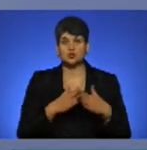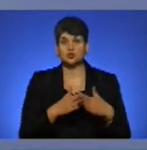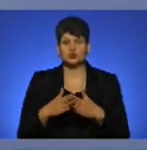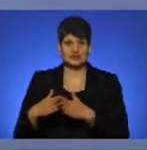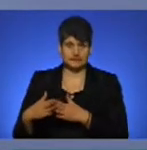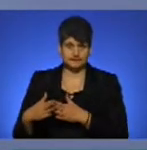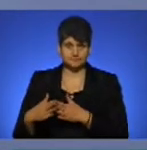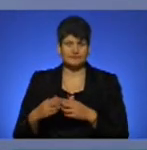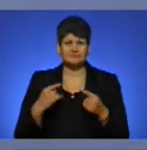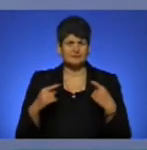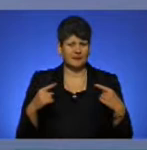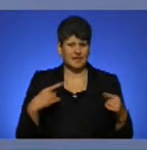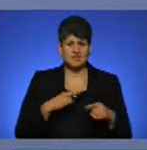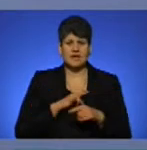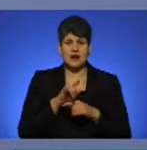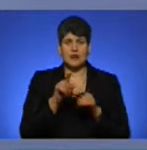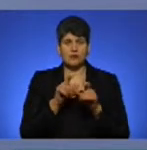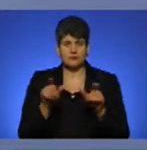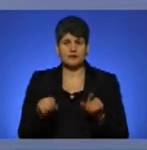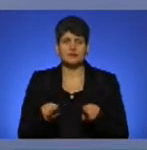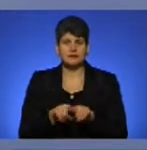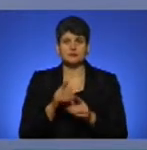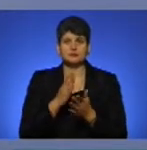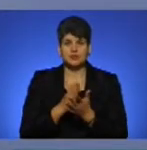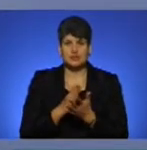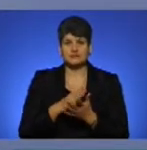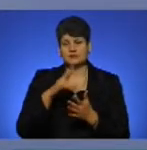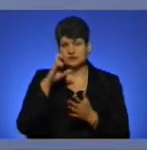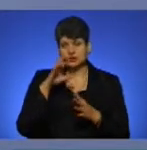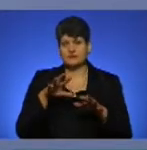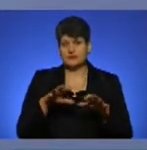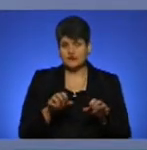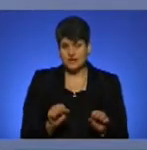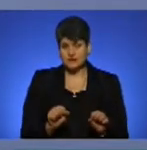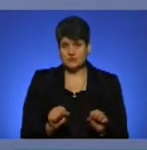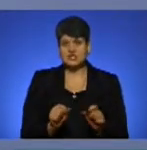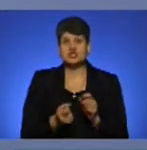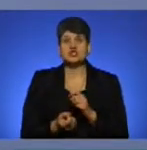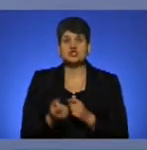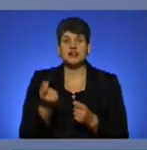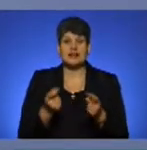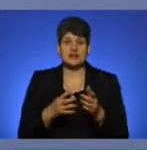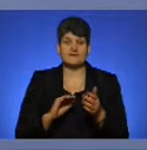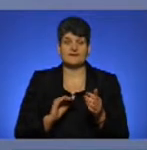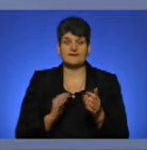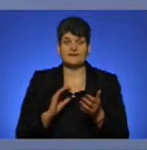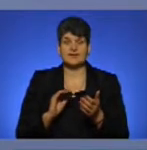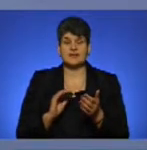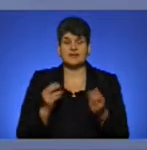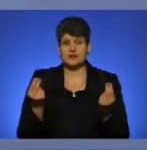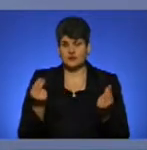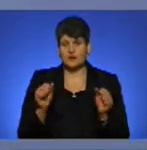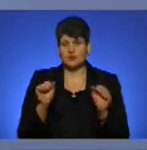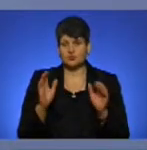інших аеропортів, які також перебувають власне в комунальній власності, джерелами фінансування можуть бути кошти